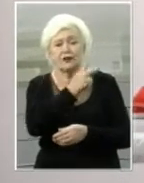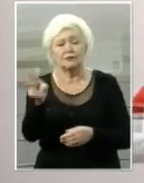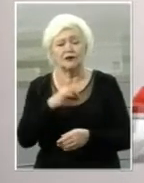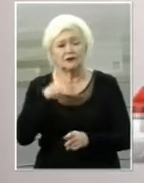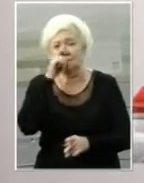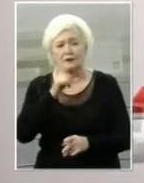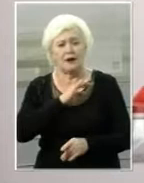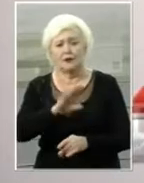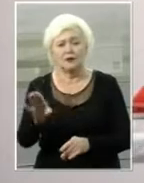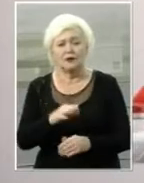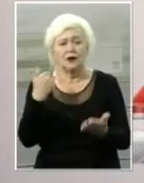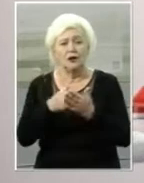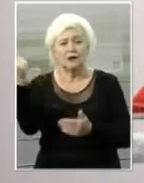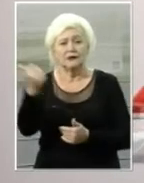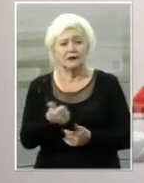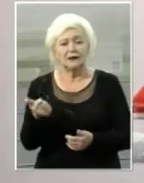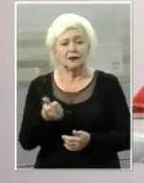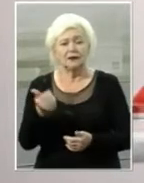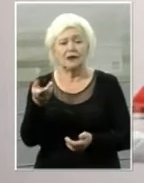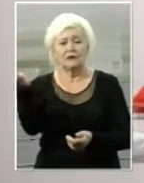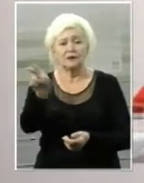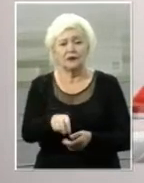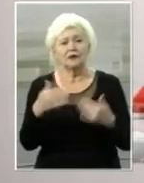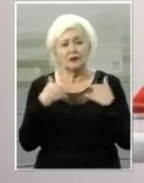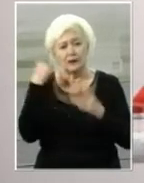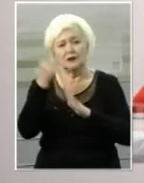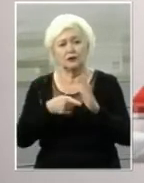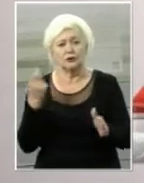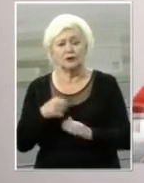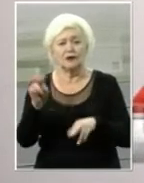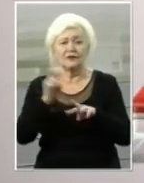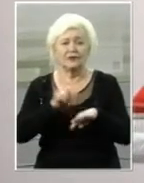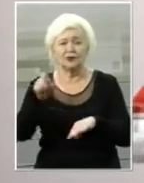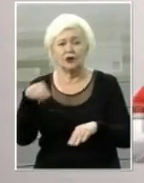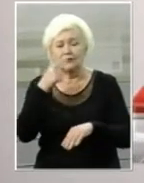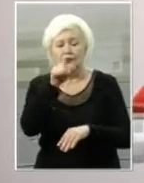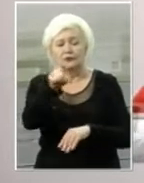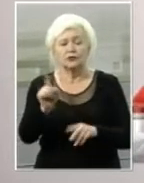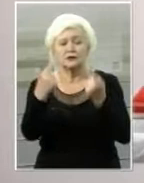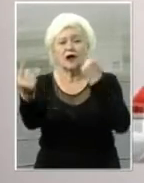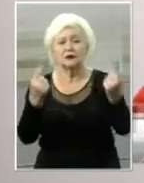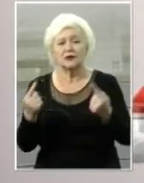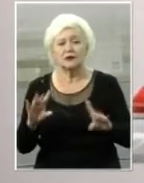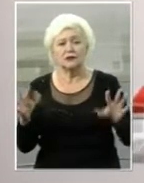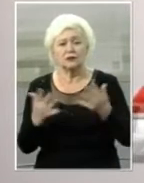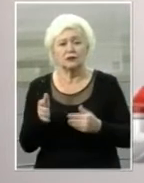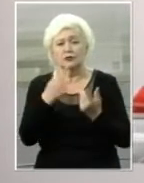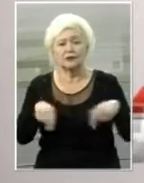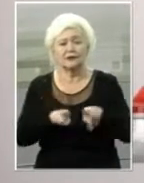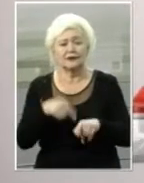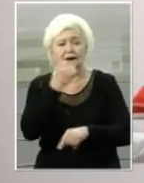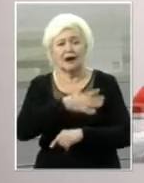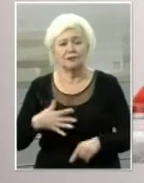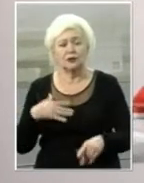усвідомлював. А ось тиждень тому приїхав, він мене вже опізнав. Лікарі говорять, що це одиничний випадок, що він з такими